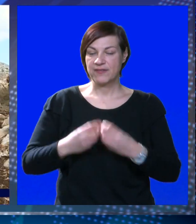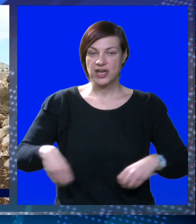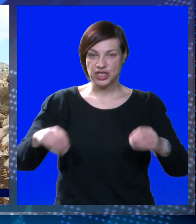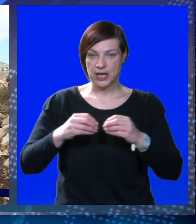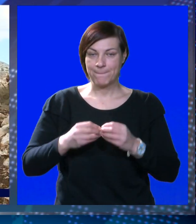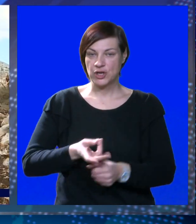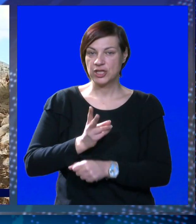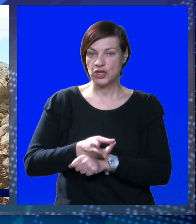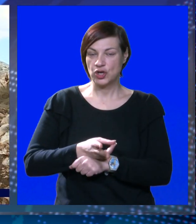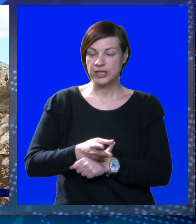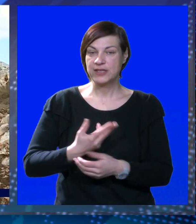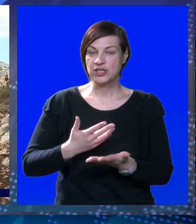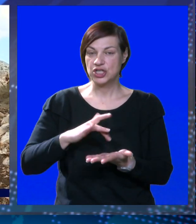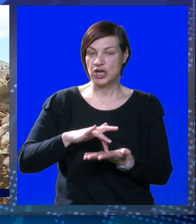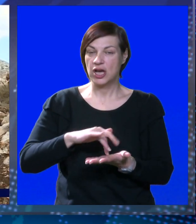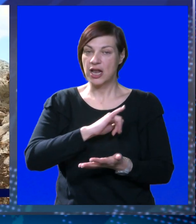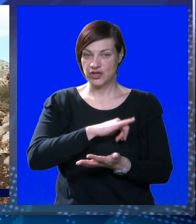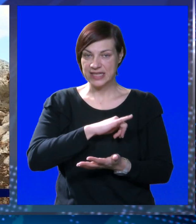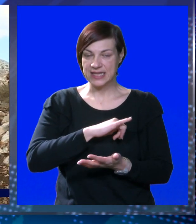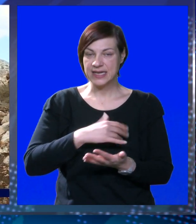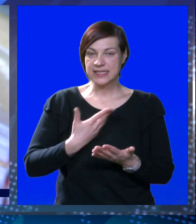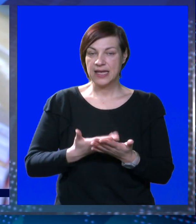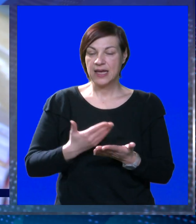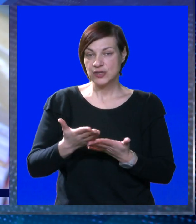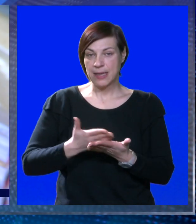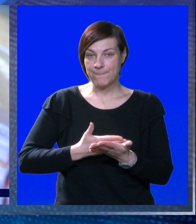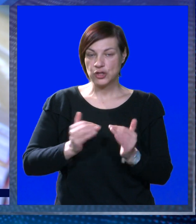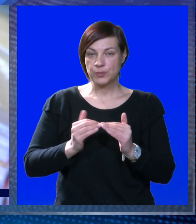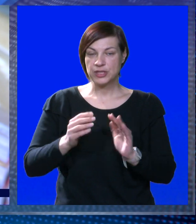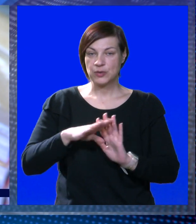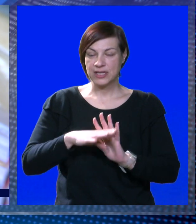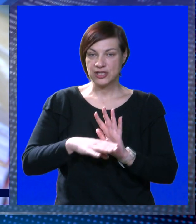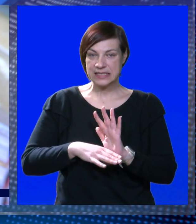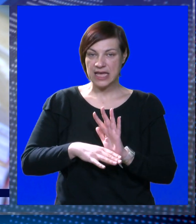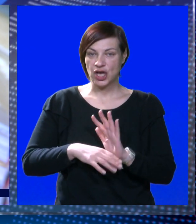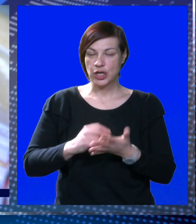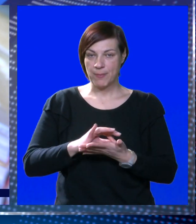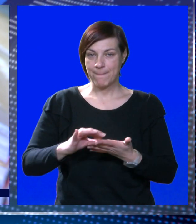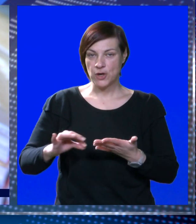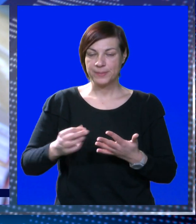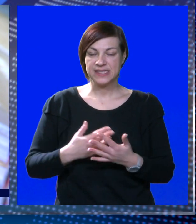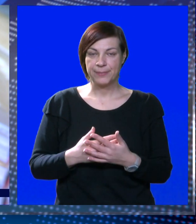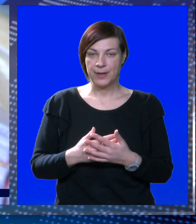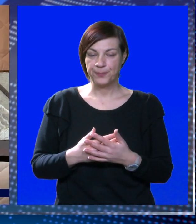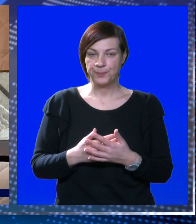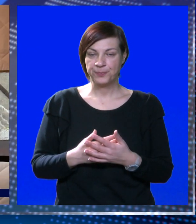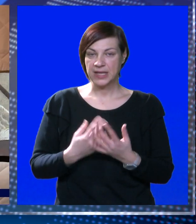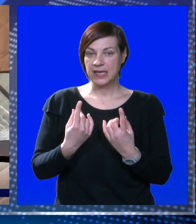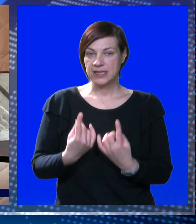za važne projekte od državnog, regionalnog i lokalnog značaja, te kako se postupalo sukladno svim zakonima i propisima.